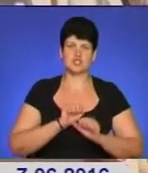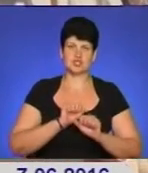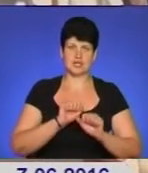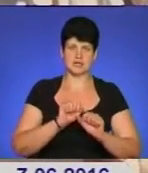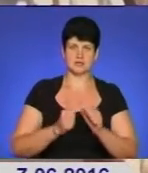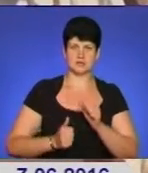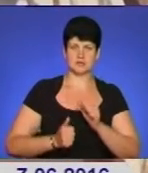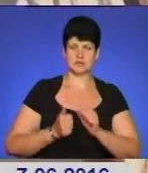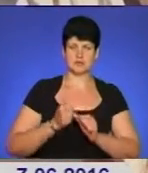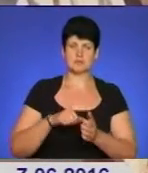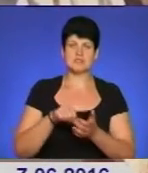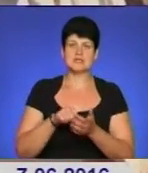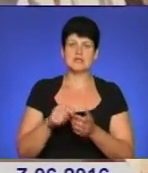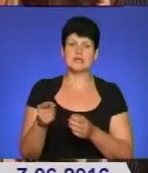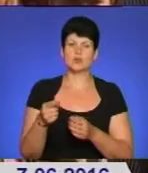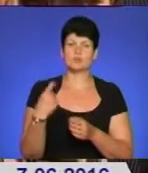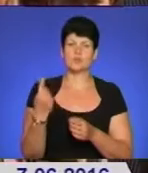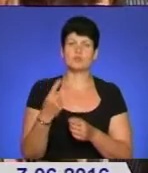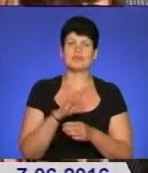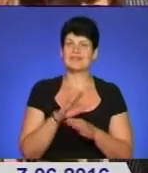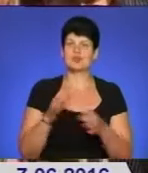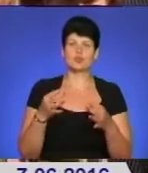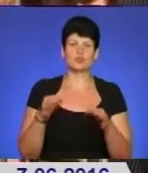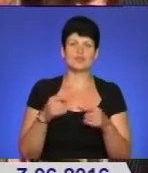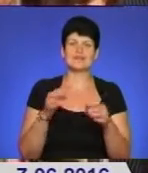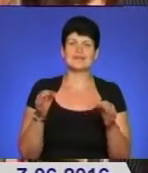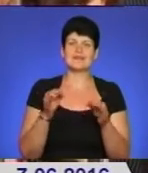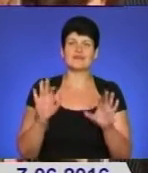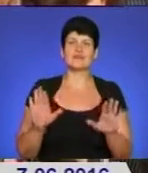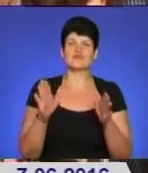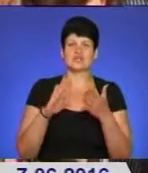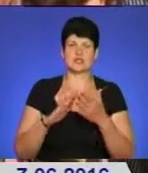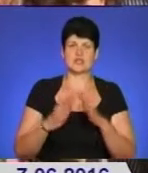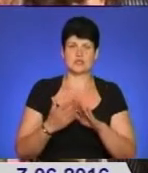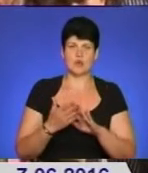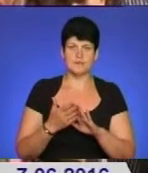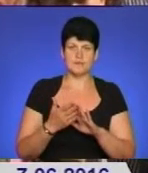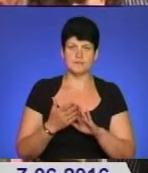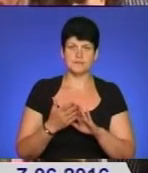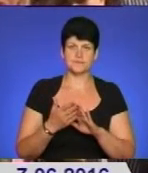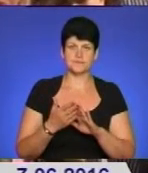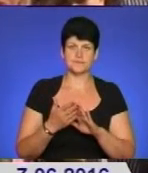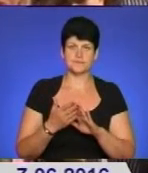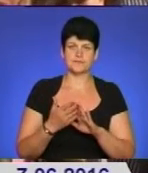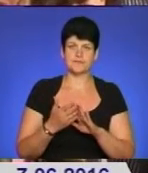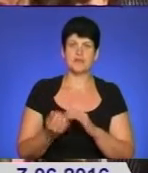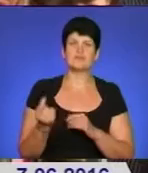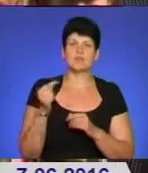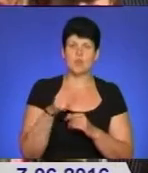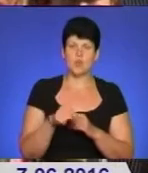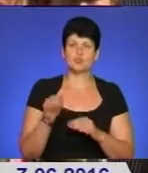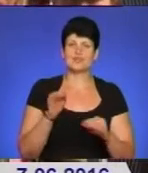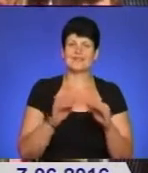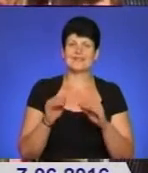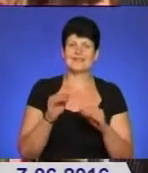гідністю представите Тернопільську область, не допустите жодних надзвичайних ситуацій. І в такому ж складі